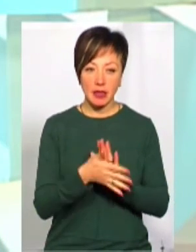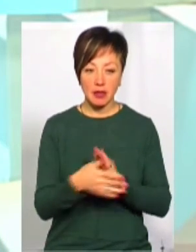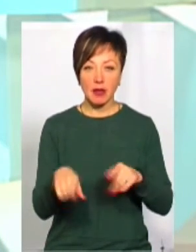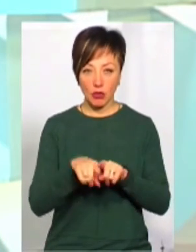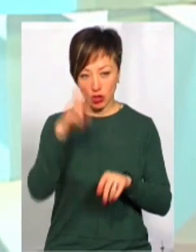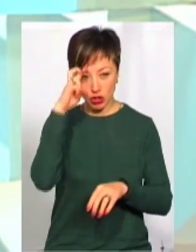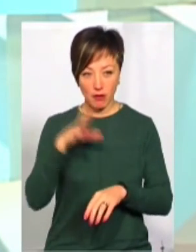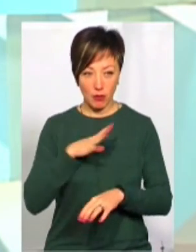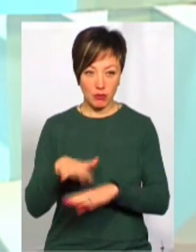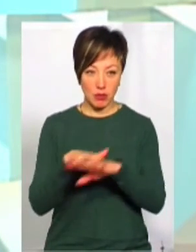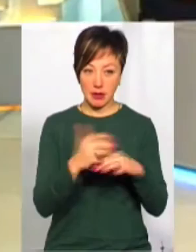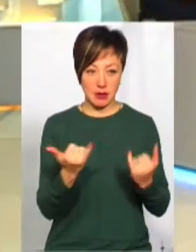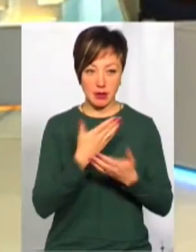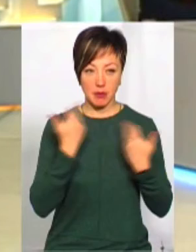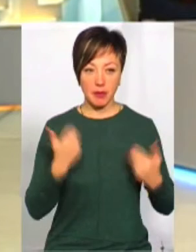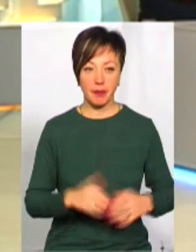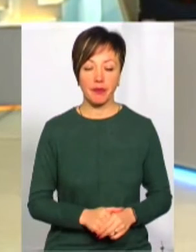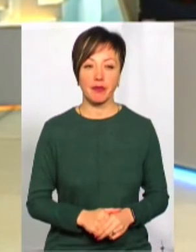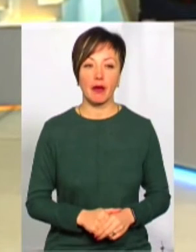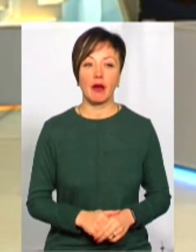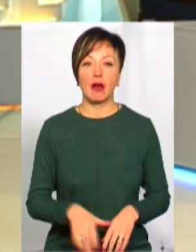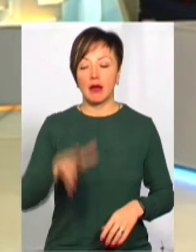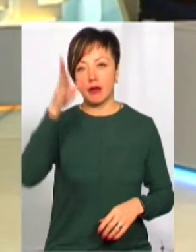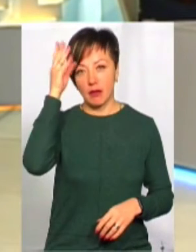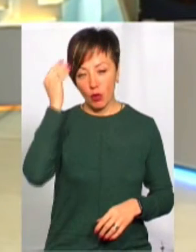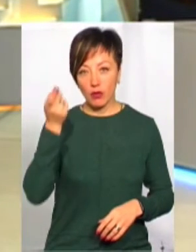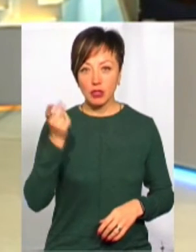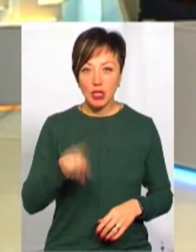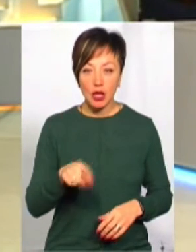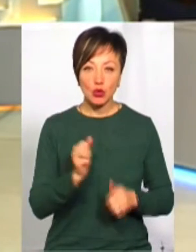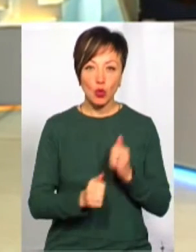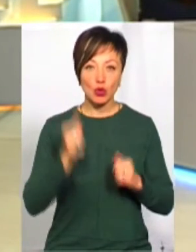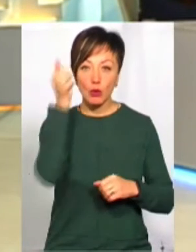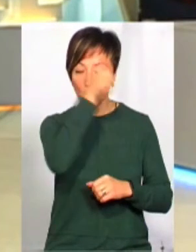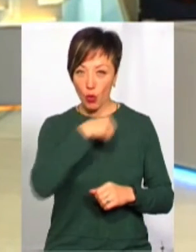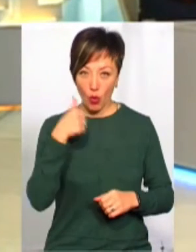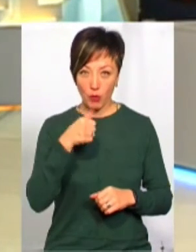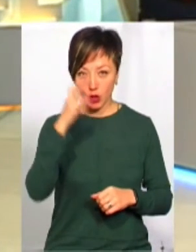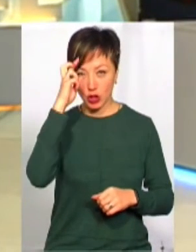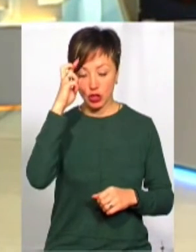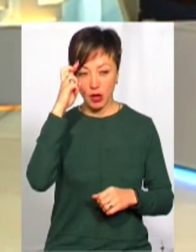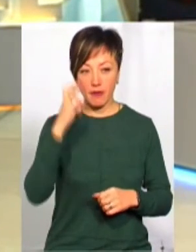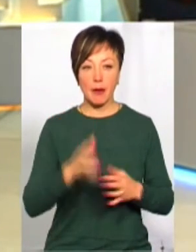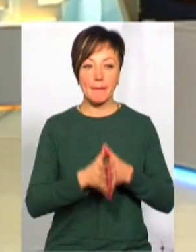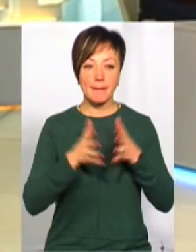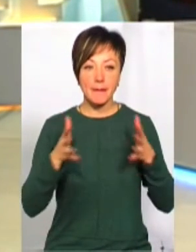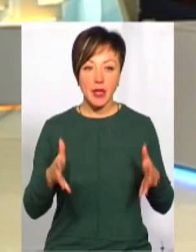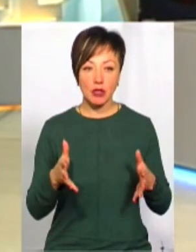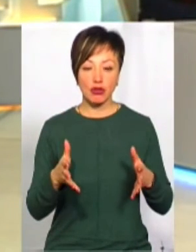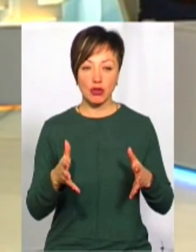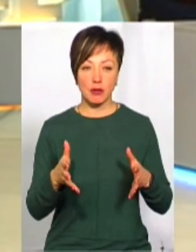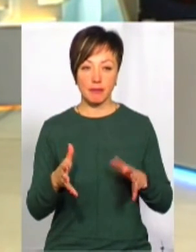також здійснювалися з державного бюджету. Тому, враховуючи те, що з кожним роком держава все більше